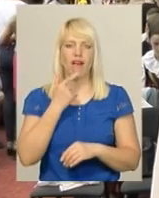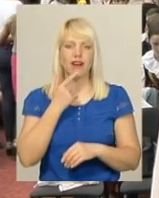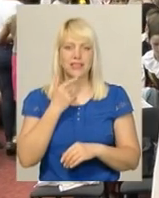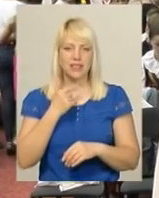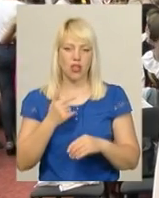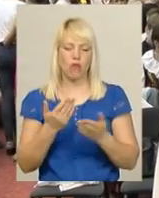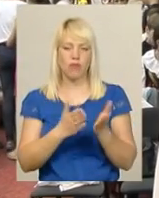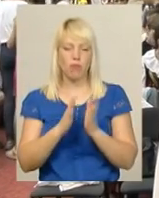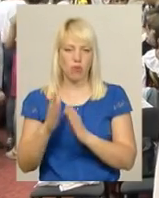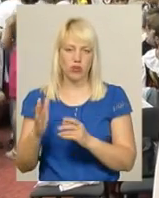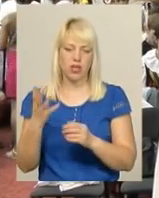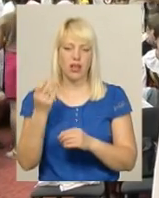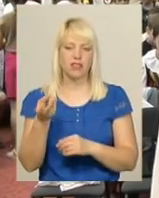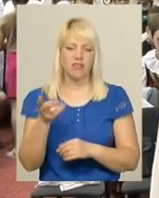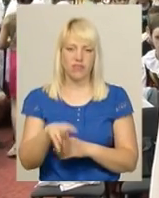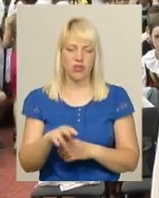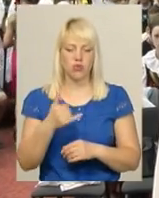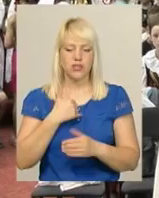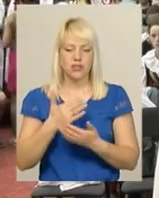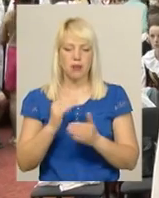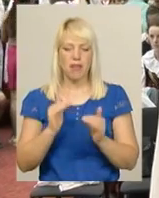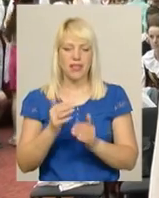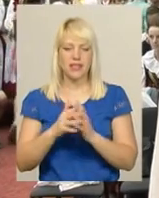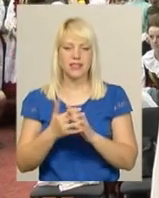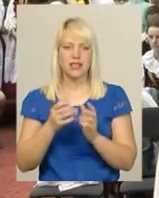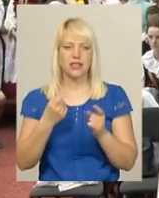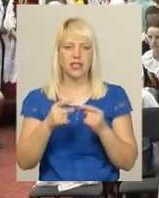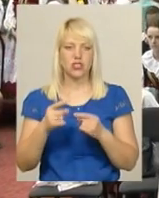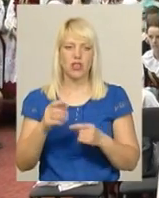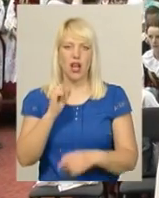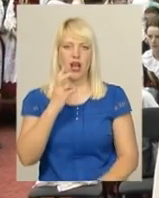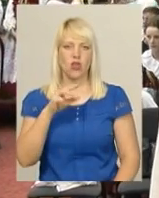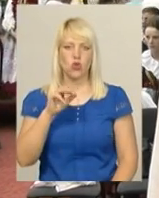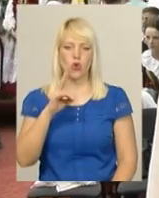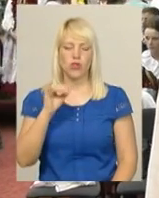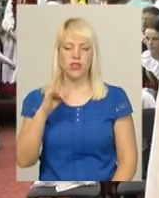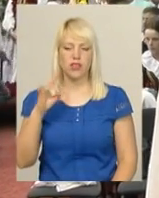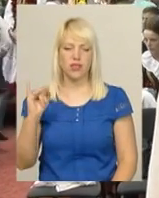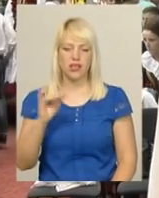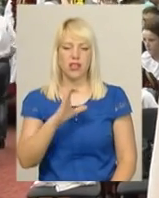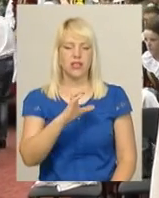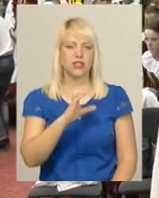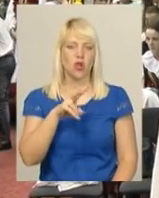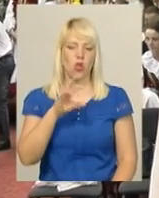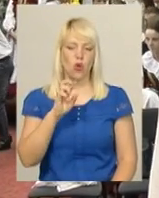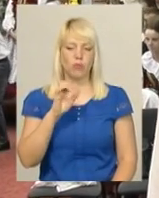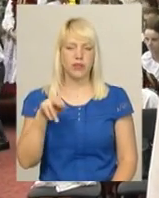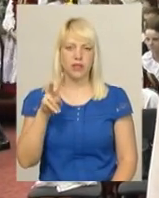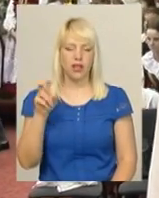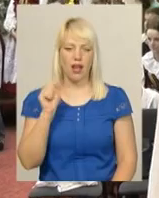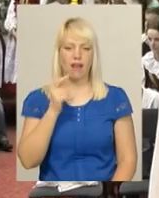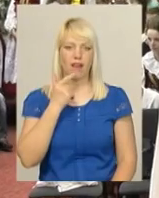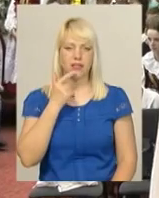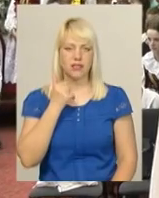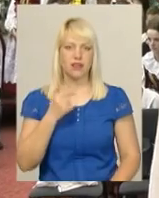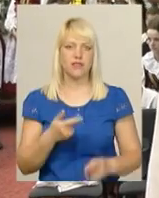ще в нас є такі маленькі села, де мешкають інші поляки, такі як Антоніни і Слобідка Красилівська. А перед новим роком ще